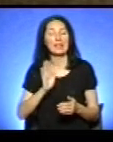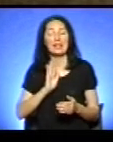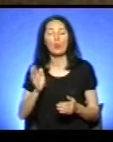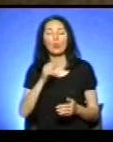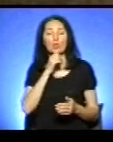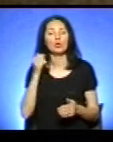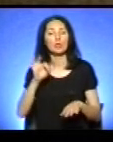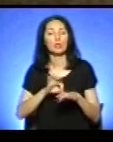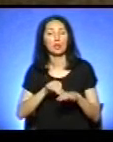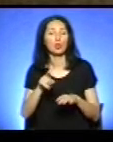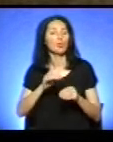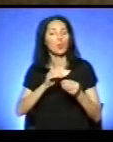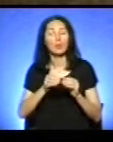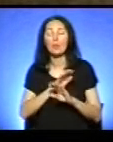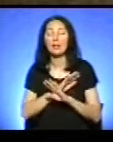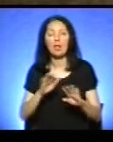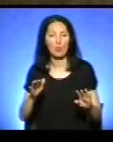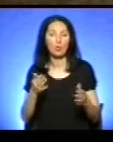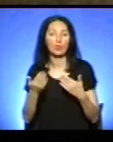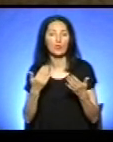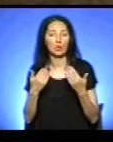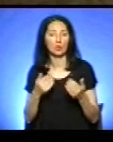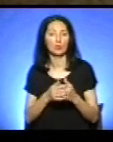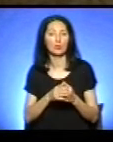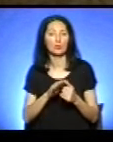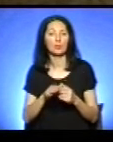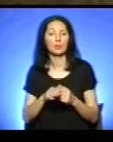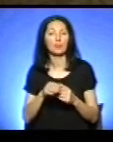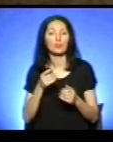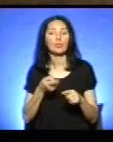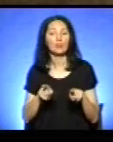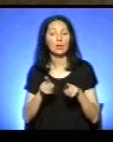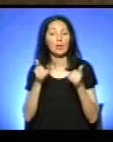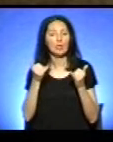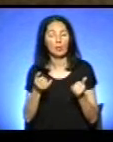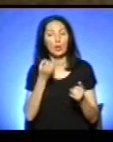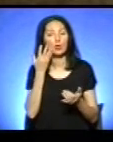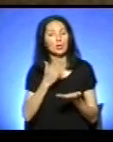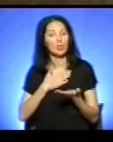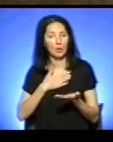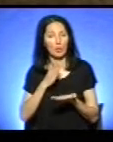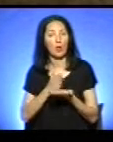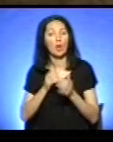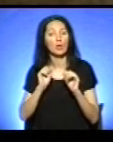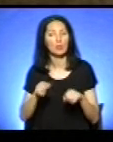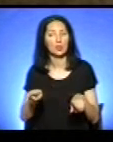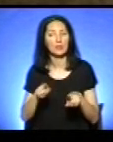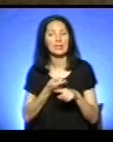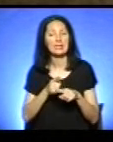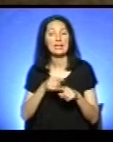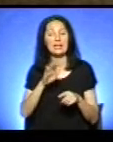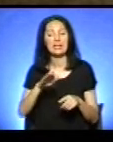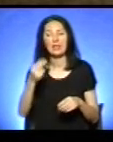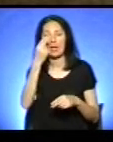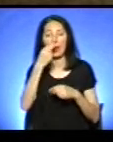проблеми не існували. Відносно, так скажемо. Але тепер, коли ми маємо можливість тих дітей адаптувати, і